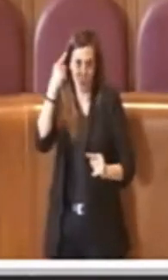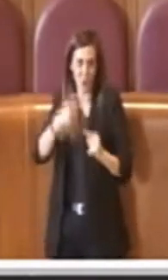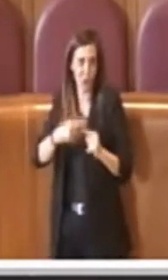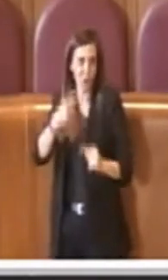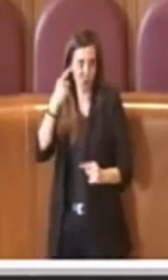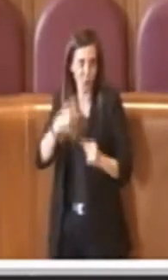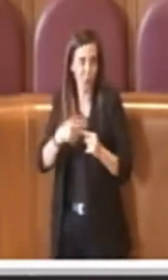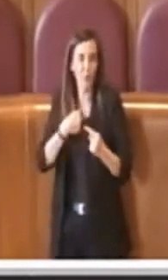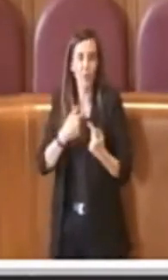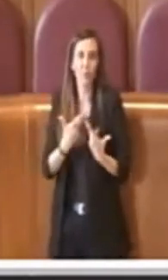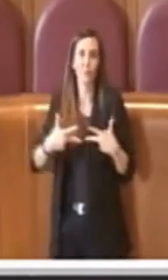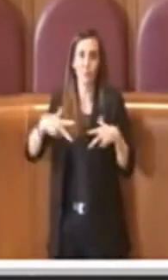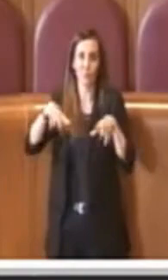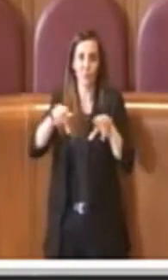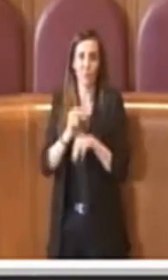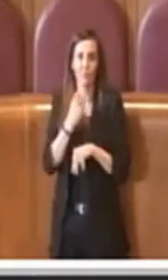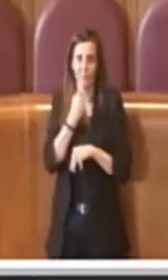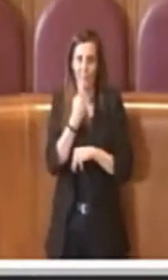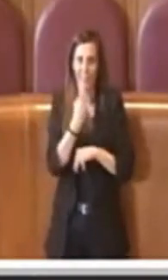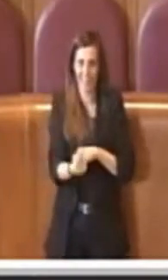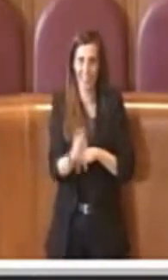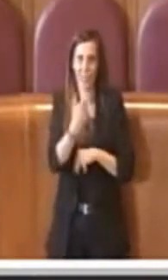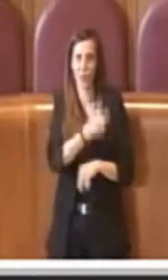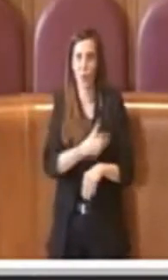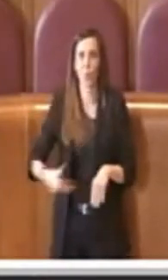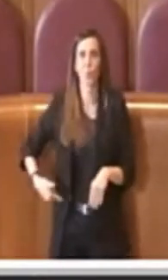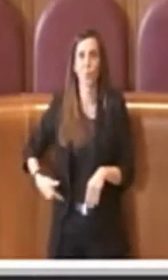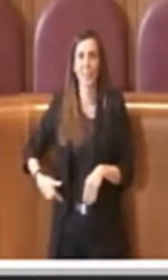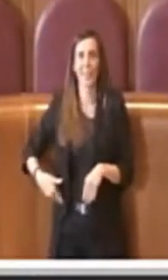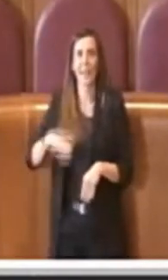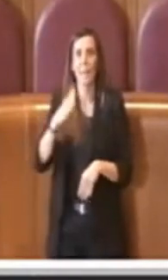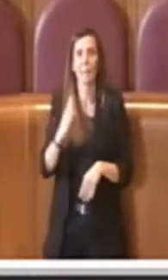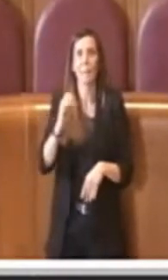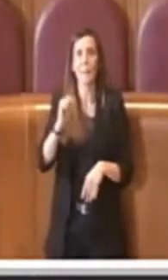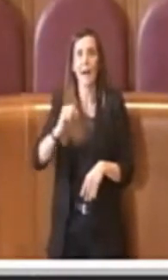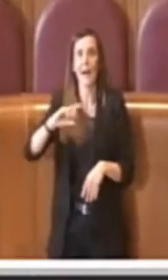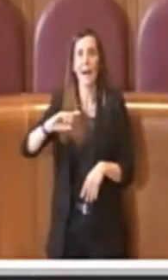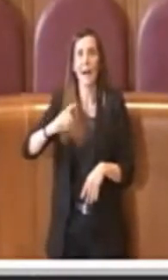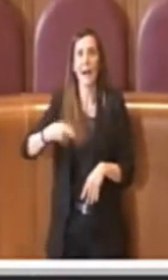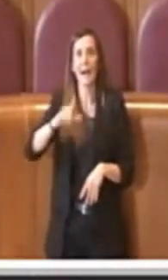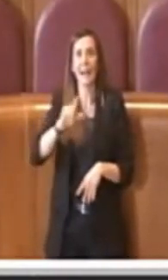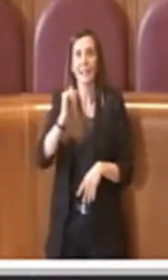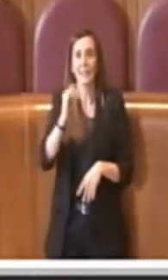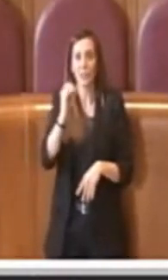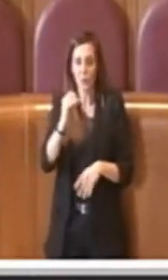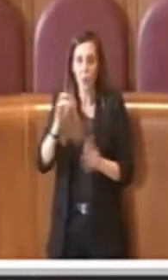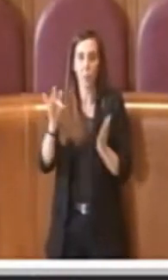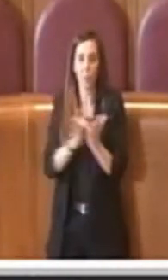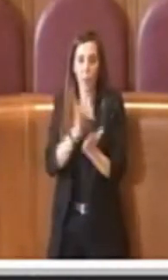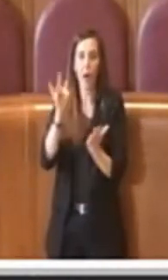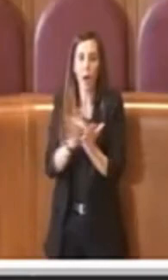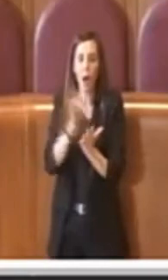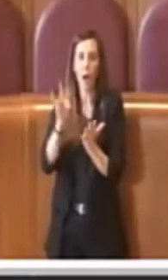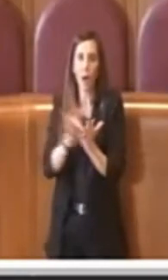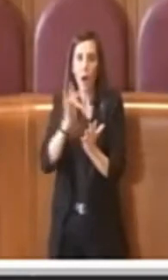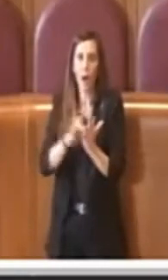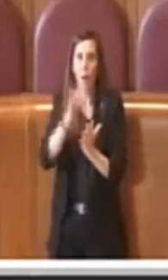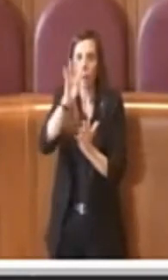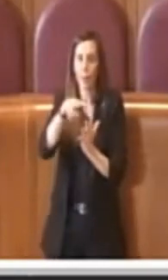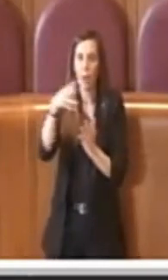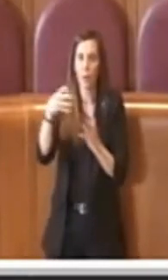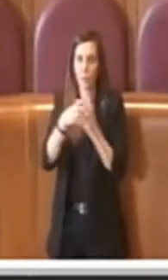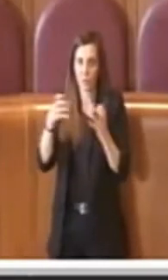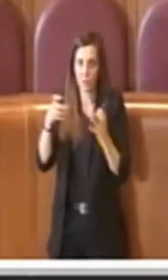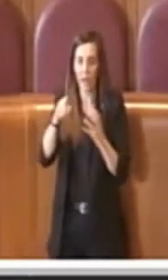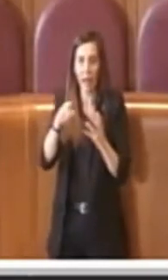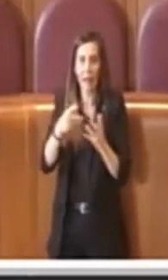che lo ripete, come l'ha detto la consigliera Baglio, in più pagine del piano industriale di Ama si